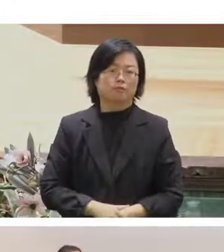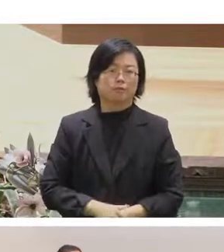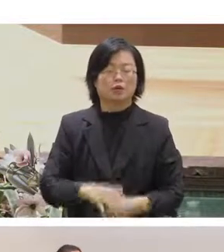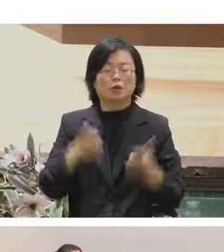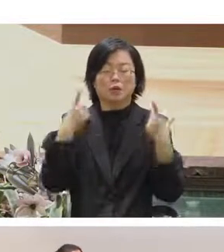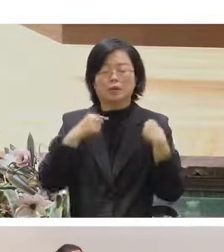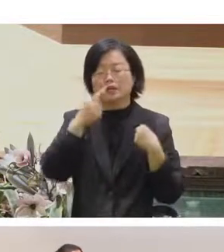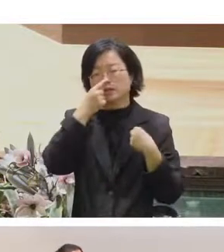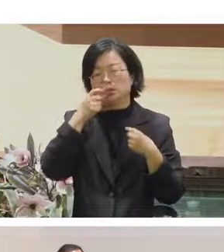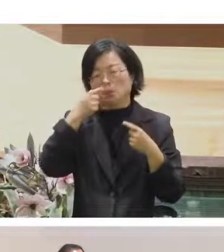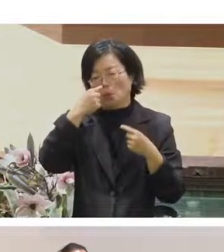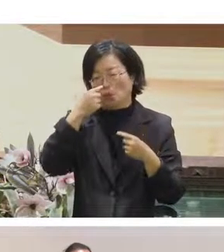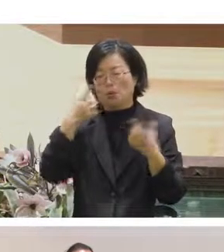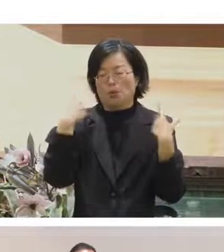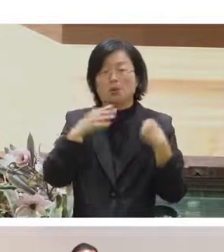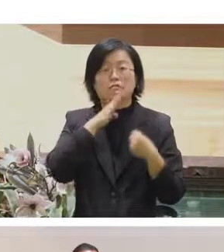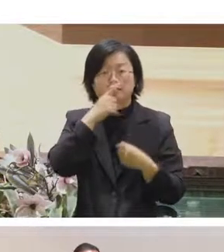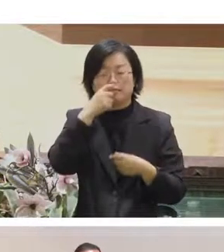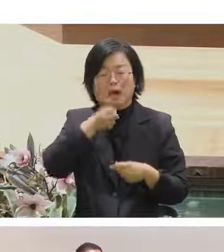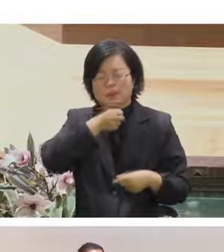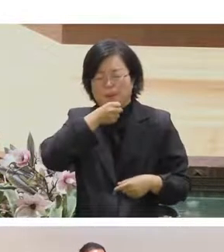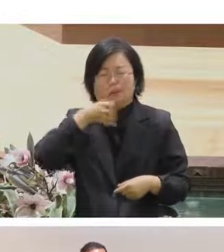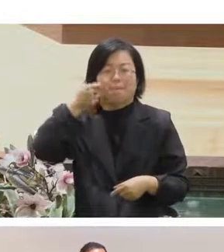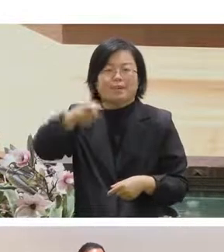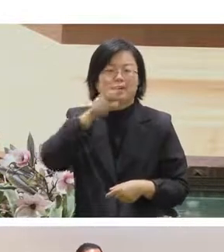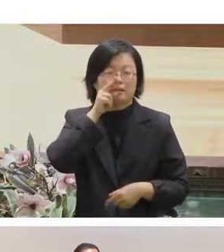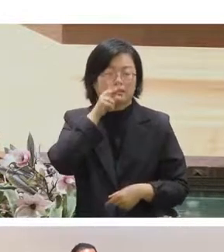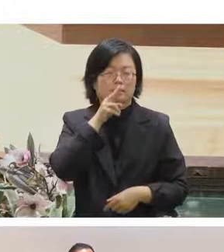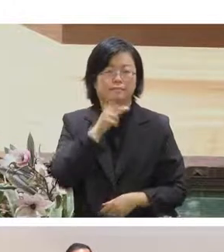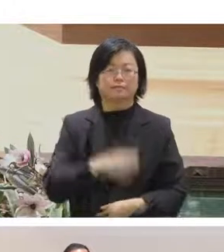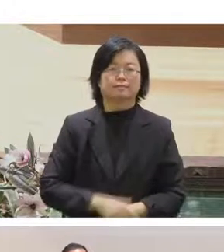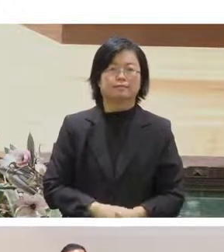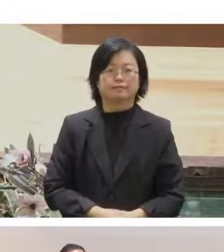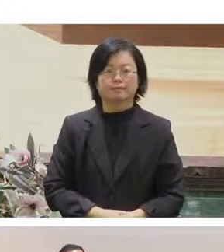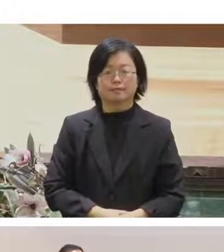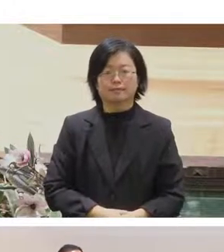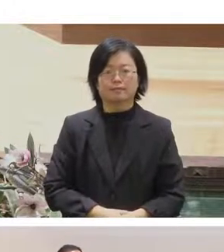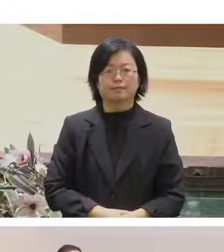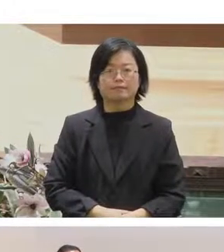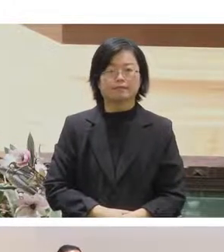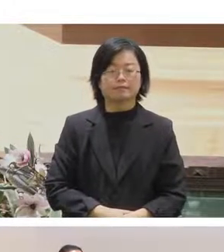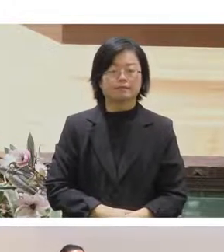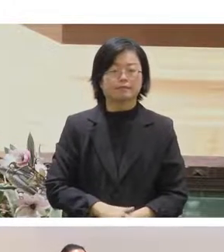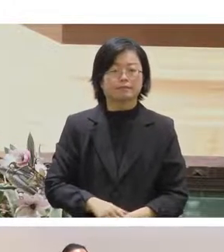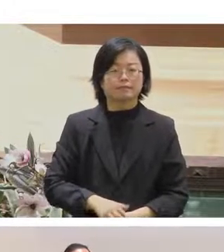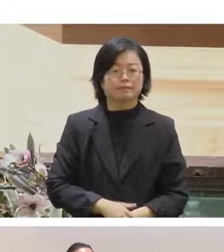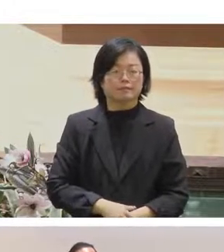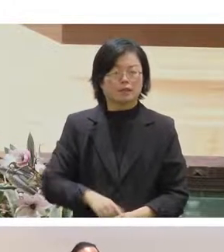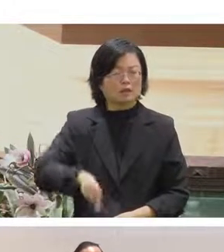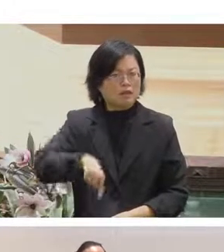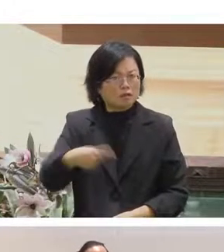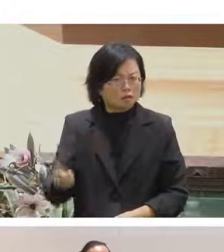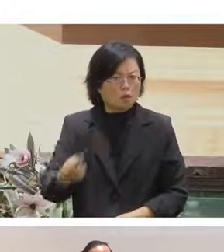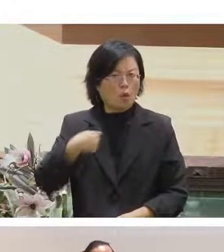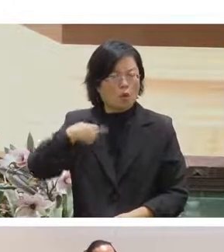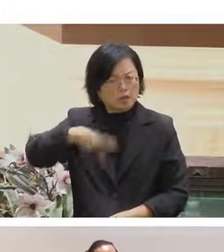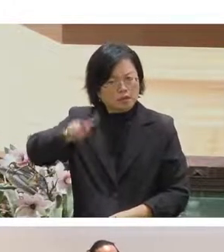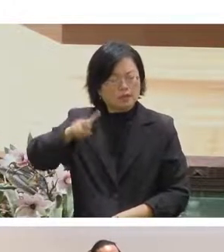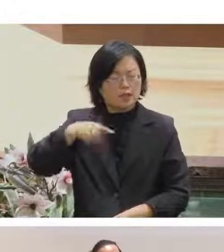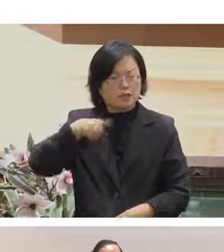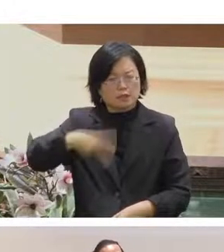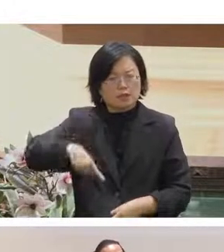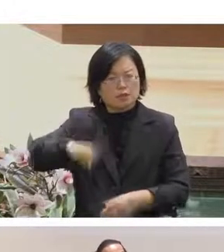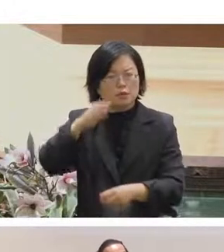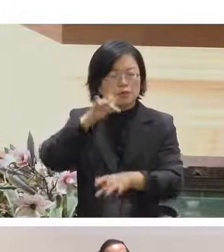那所以這個是我當時遇到的第一個噩夢然後接下來我們去做中榮杯黑客松那中榮杯黑客松給我的最大的體驗就是